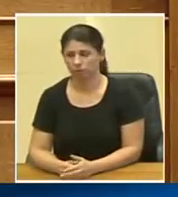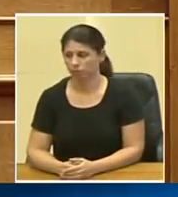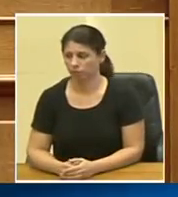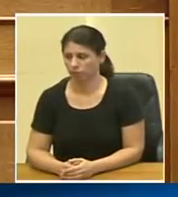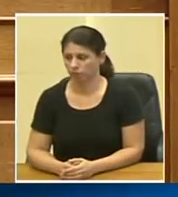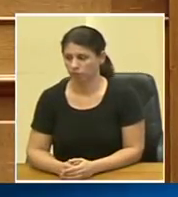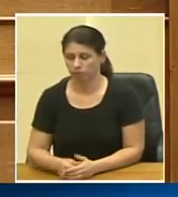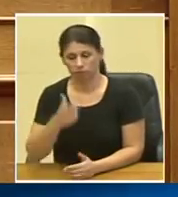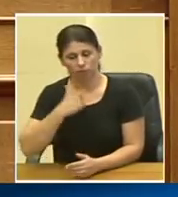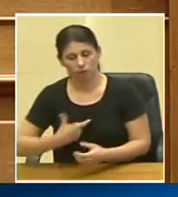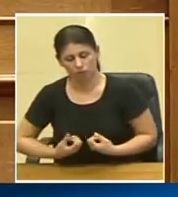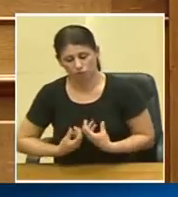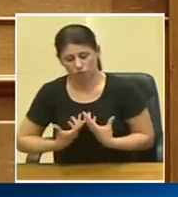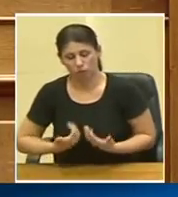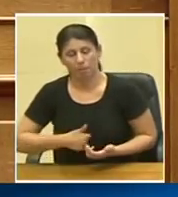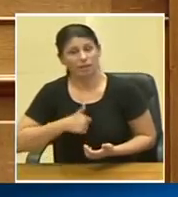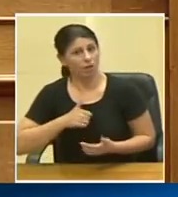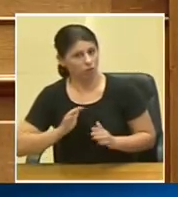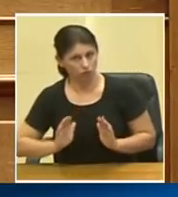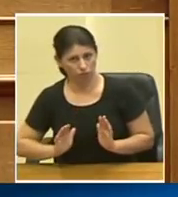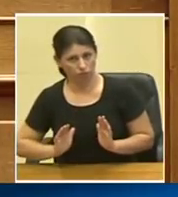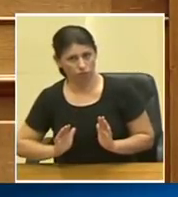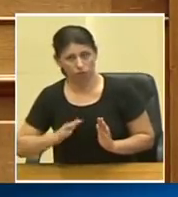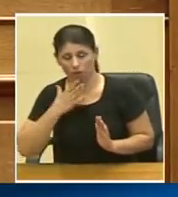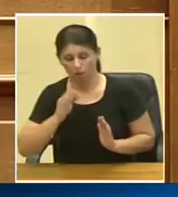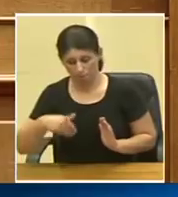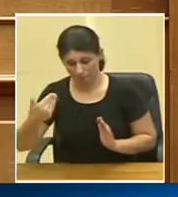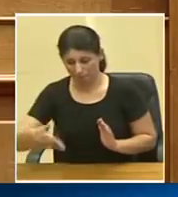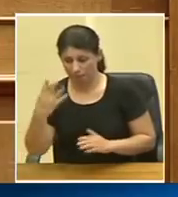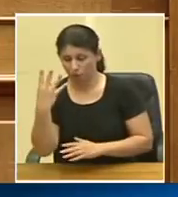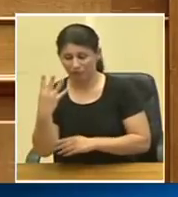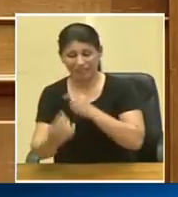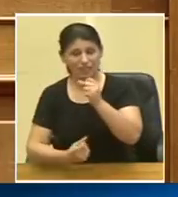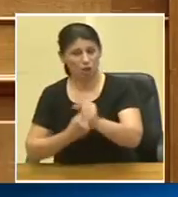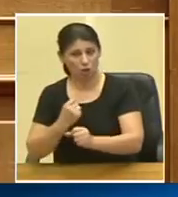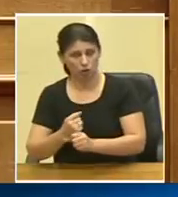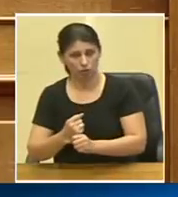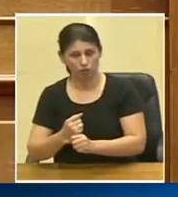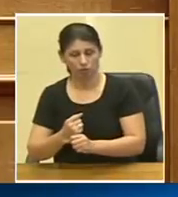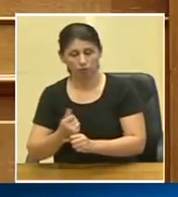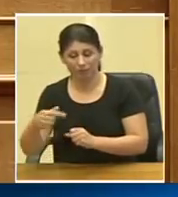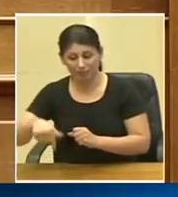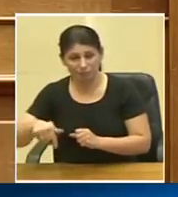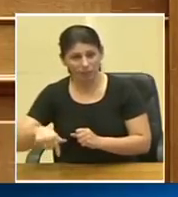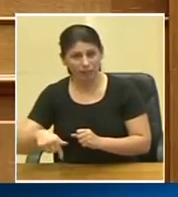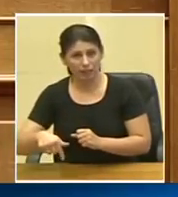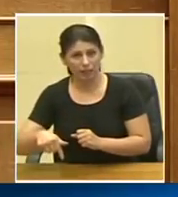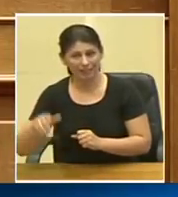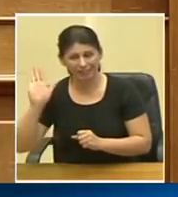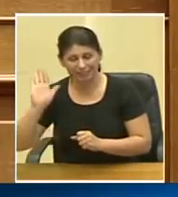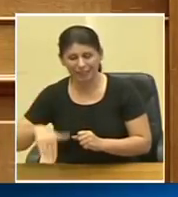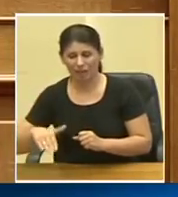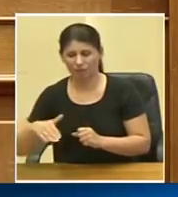Εγώ νιώθω περήφανος γιατί μετά από τέσσερα χρόνια, σήμερα η τελευταία